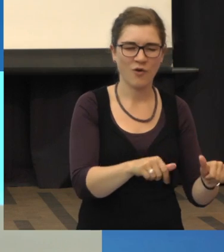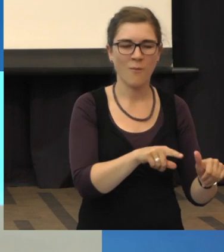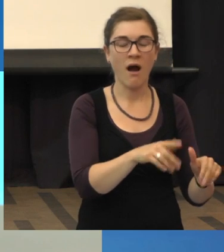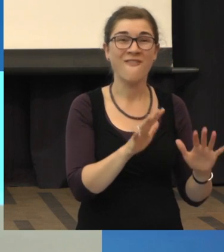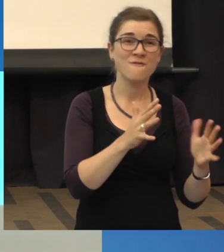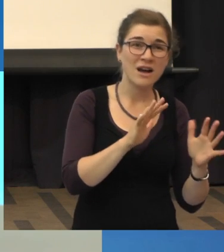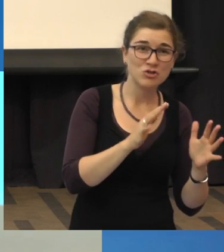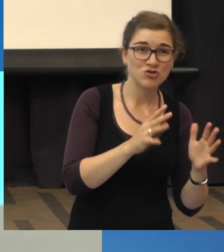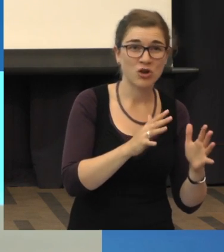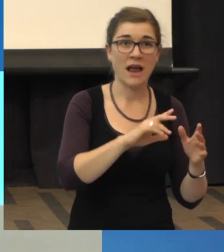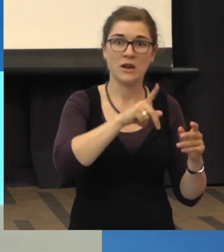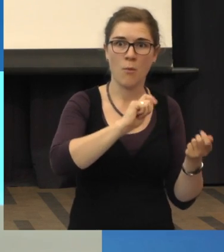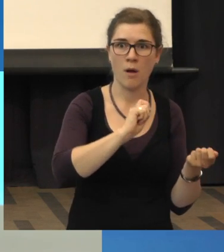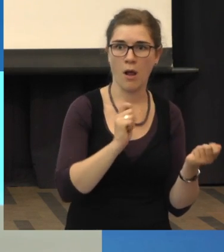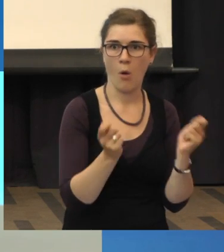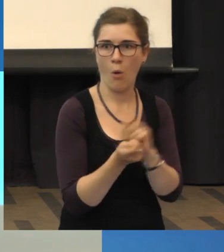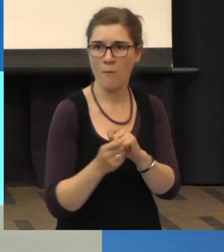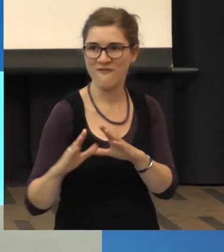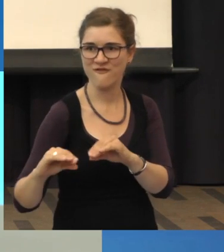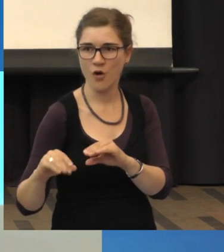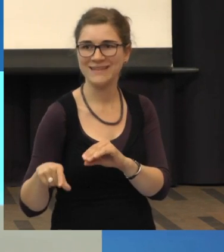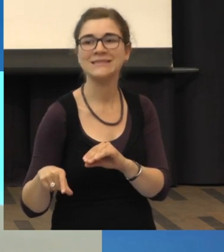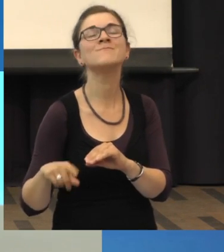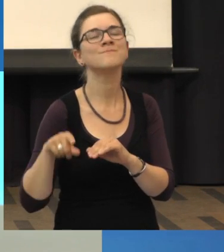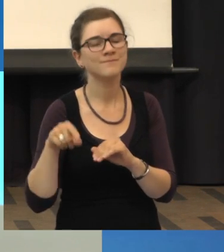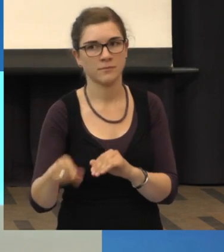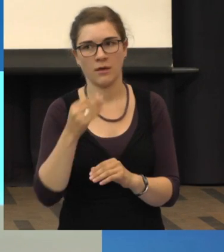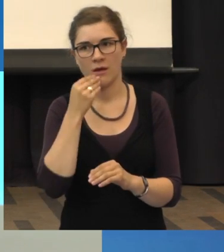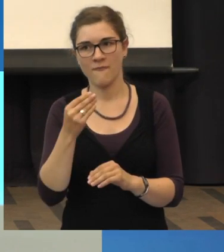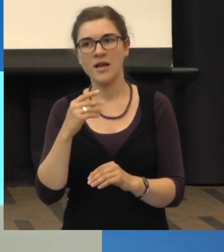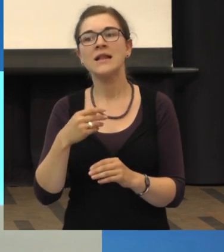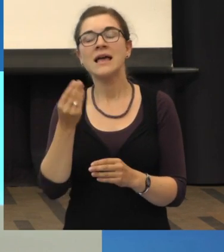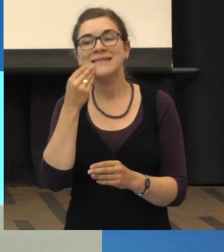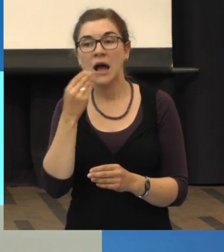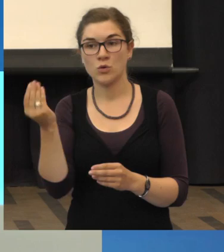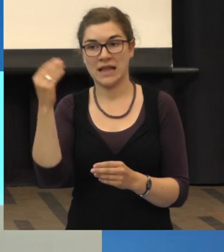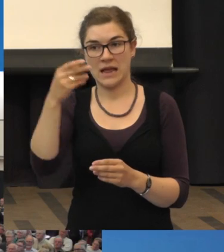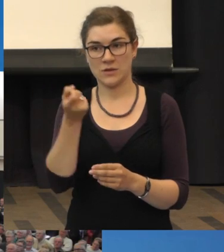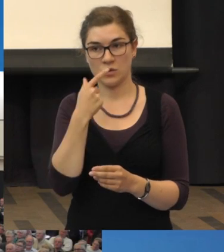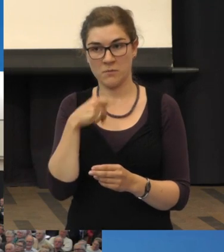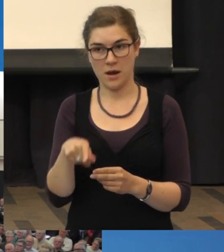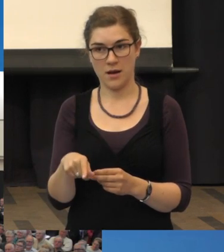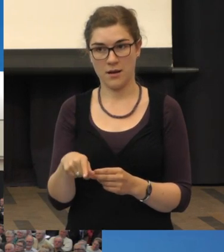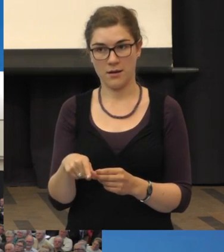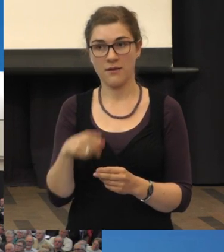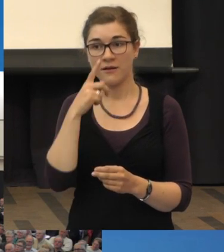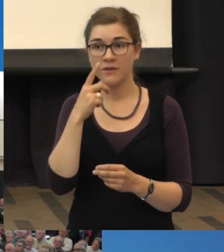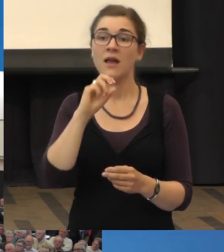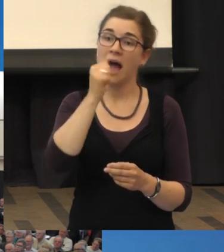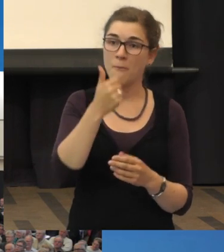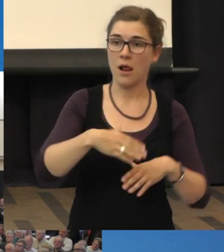Wahrscheinlichkeit, dass sie umschlägt in der Feuchte. Da würde ich es nehmen. Wenn einmal nehmen, dann immer nehmen.